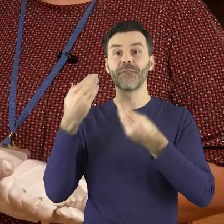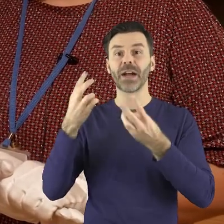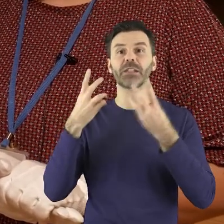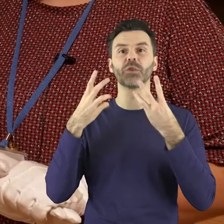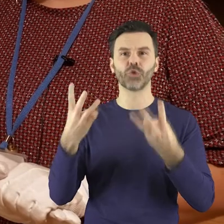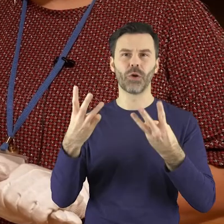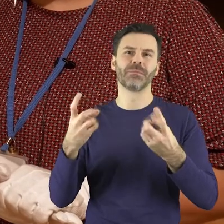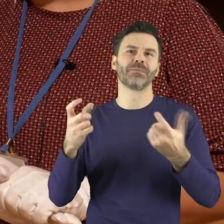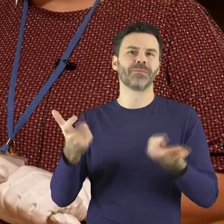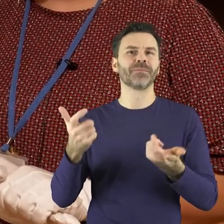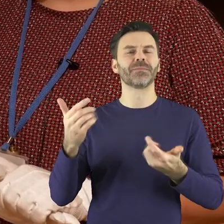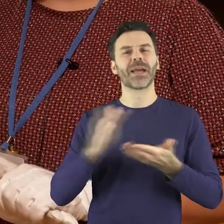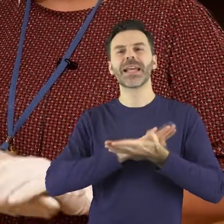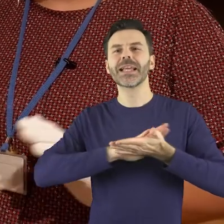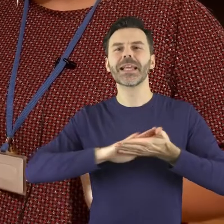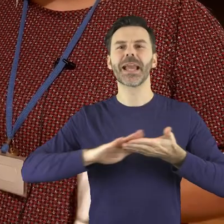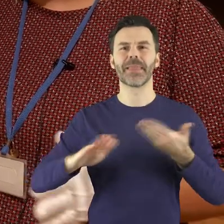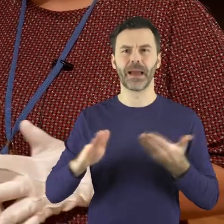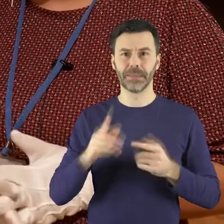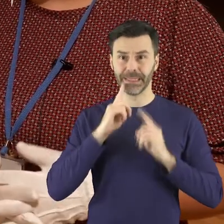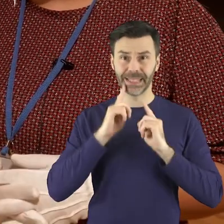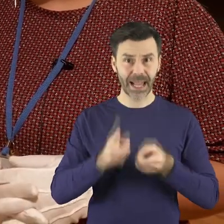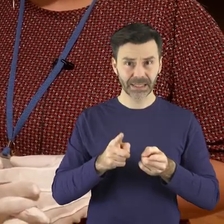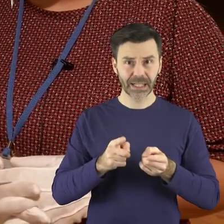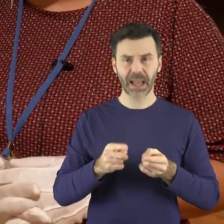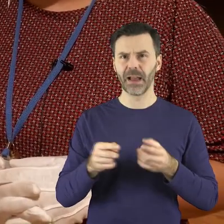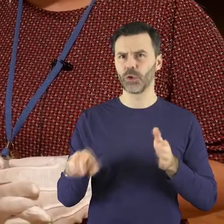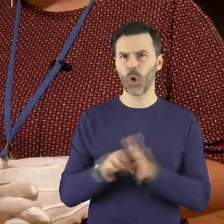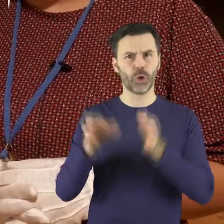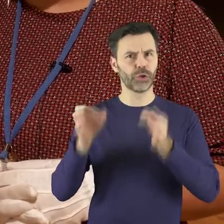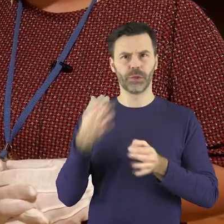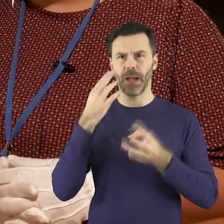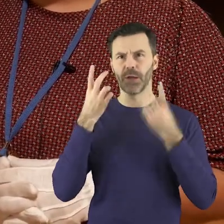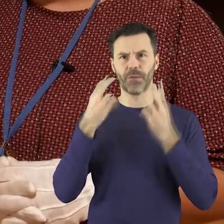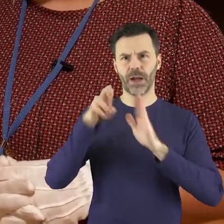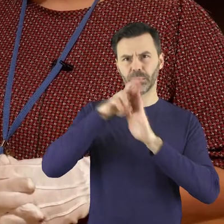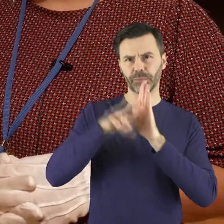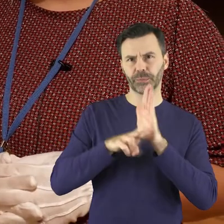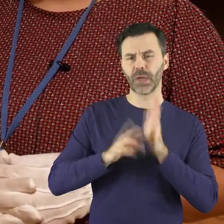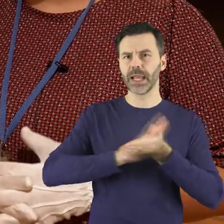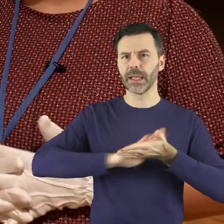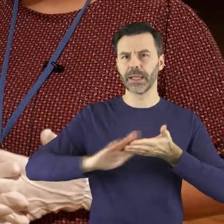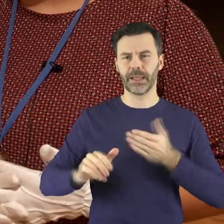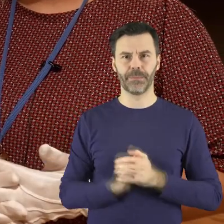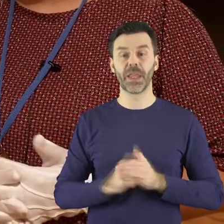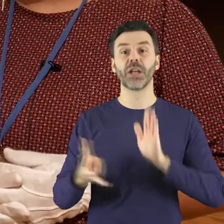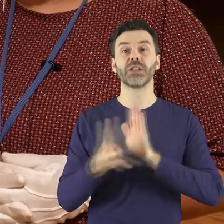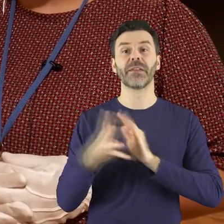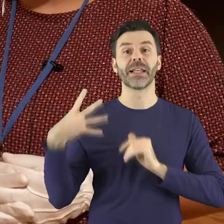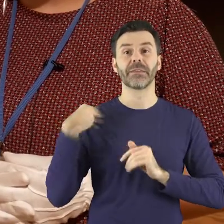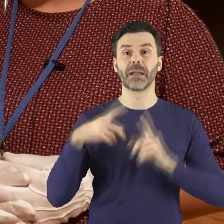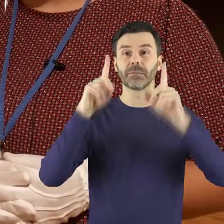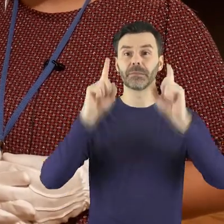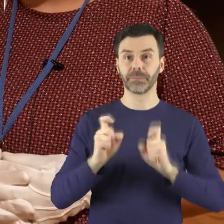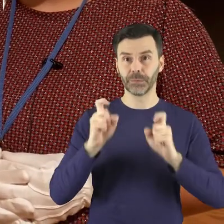higieny. Zalecenia dotyczące higieny są równie aktualne również dzisiaj. W XIX wieku